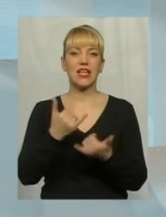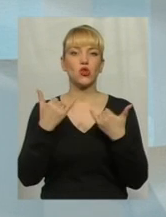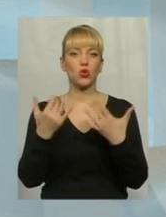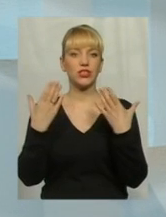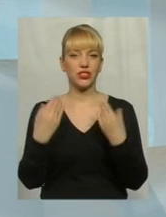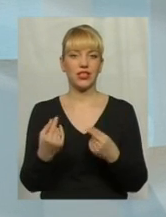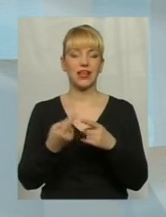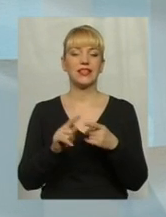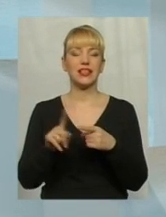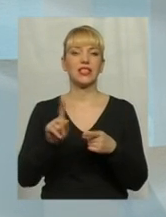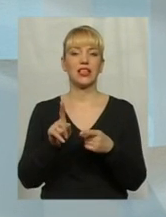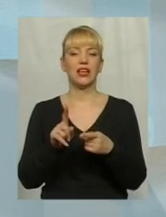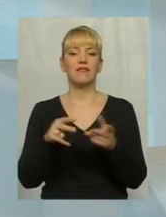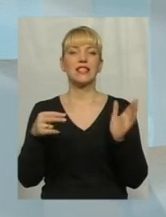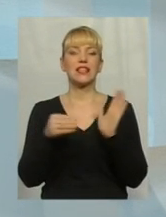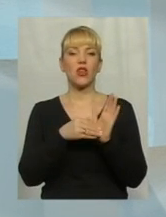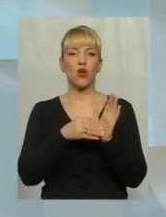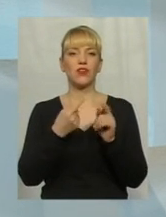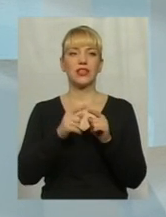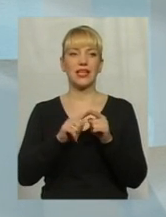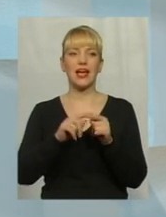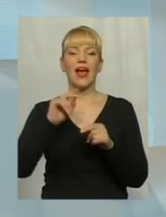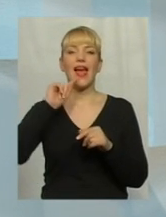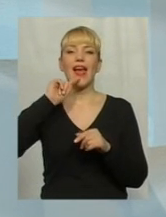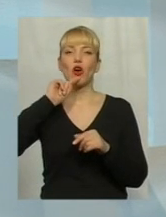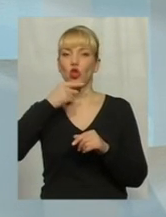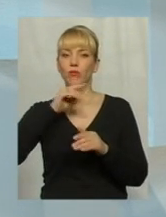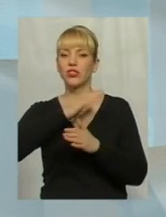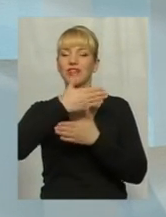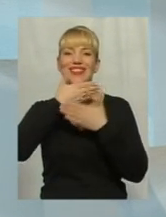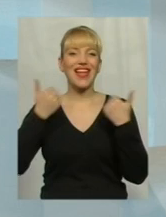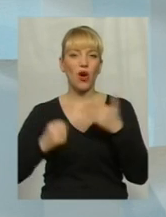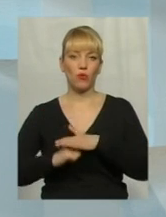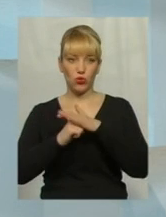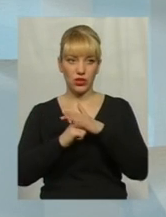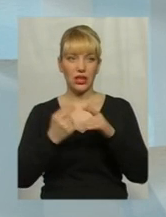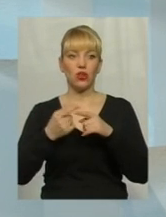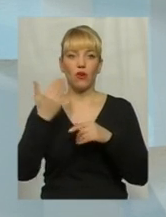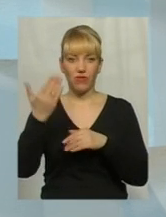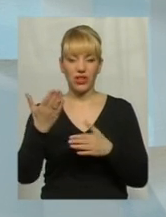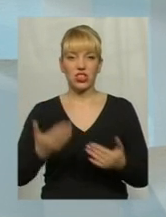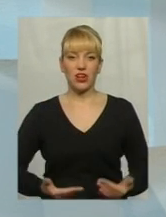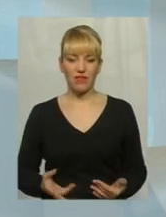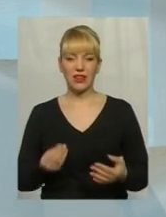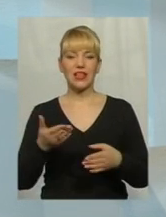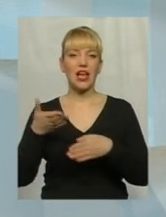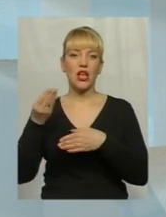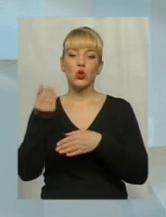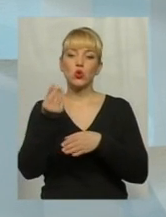на сьогоднішній день ті, котрі ви встановлюєте економічно необґрунтованими, то ви живете на субсидуванню з міського бюджету,